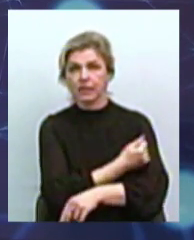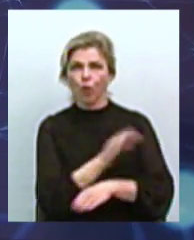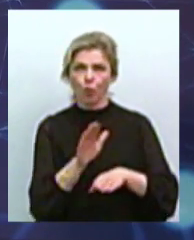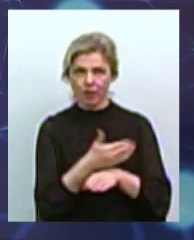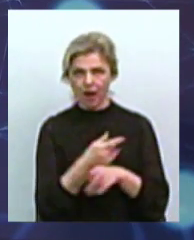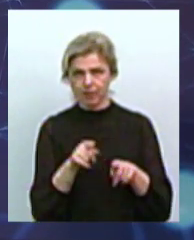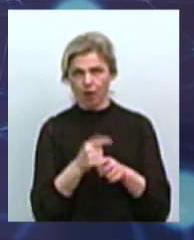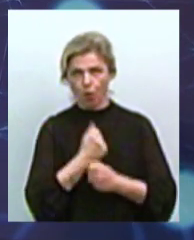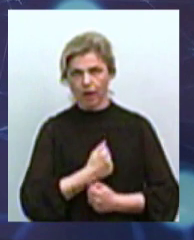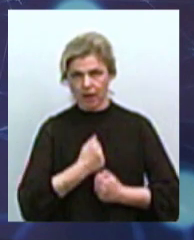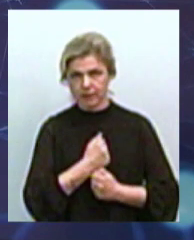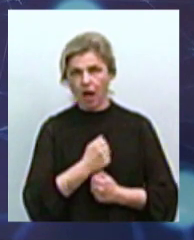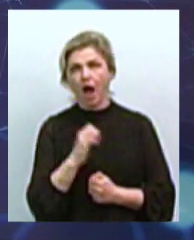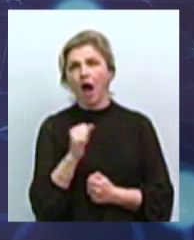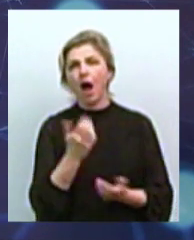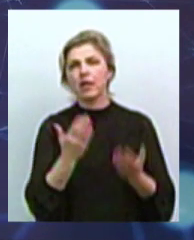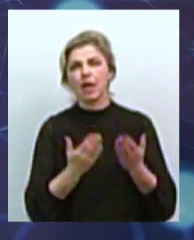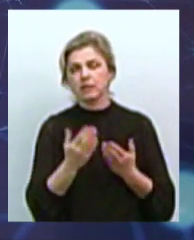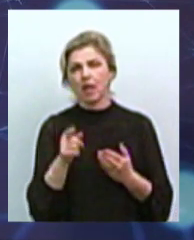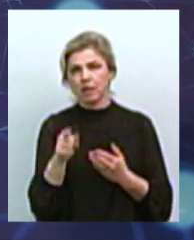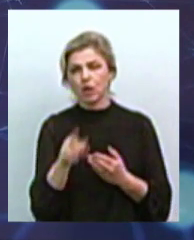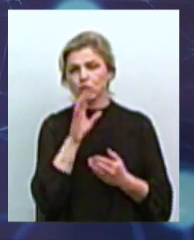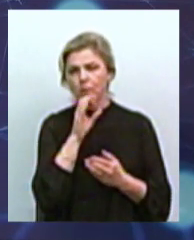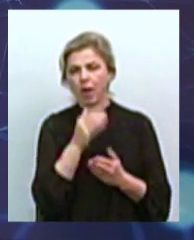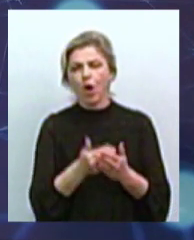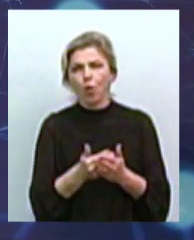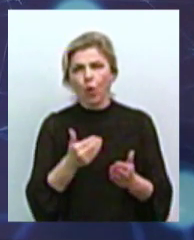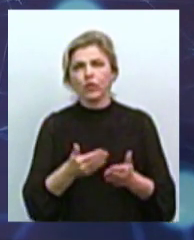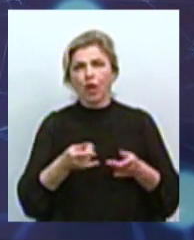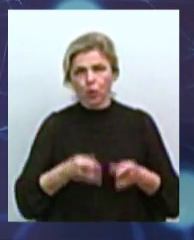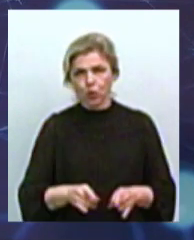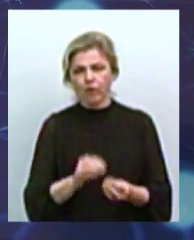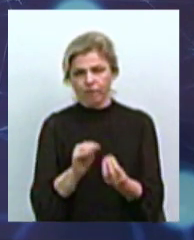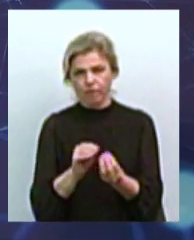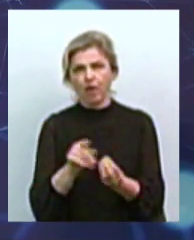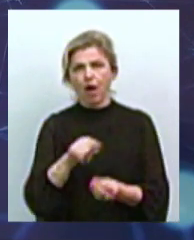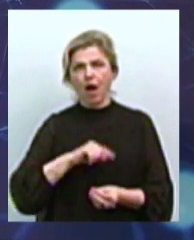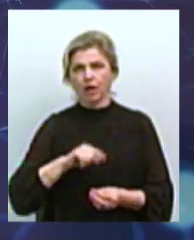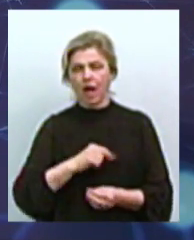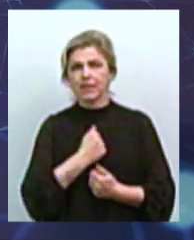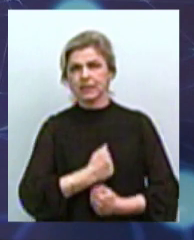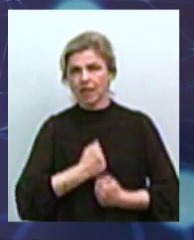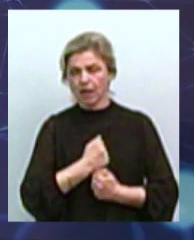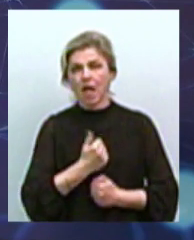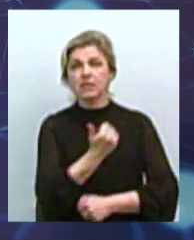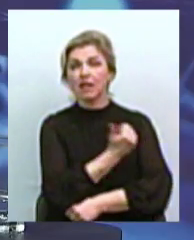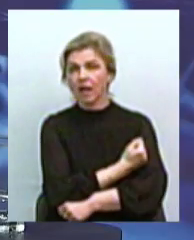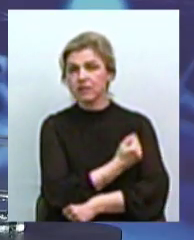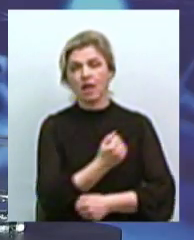в тварини викликана її характером, тобто вона така віднародження, звісно, на жаль, стерилізація не прибере таку агресію.